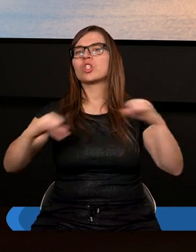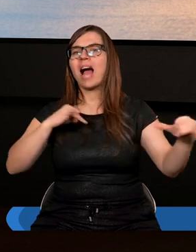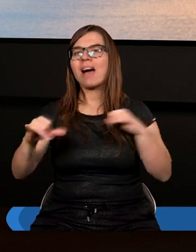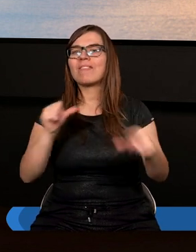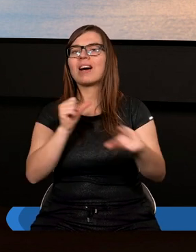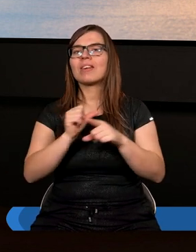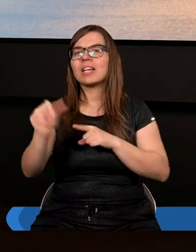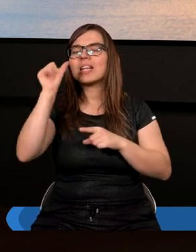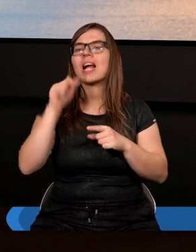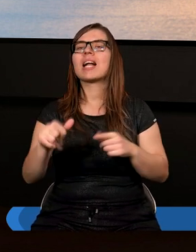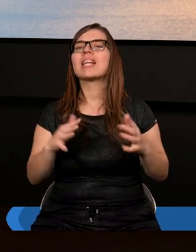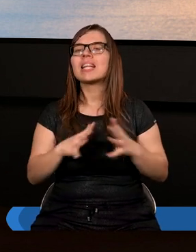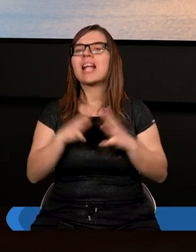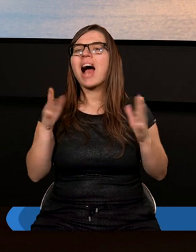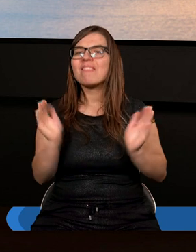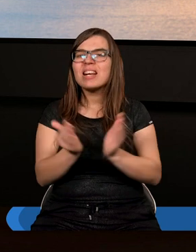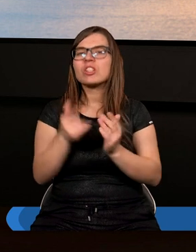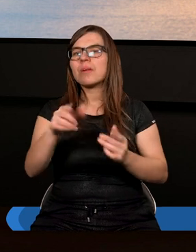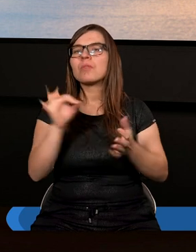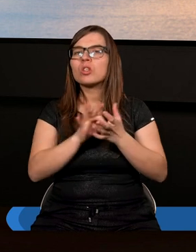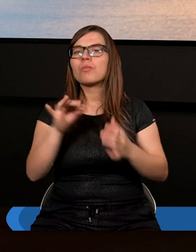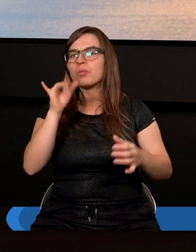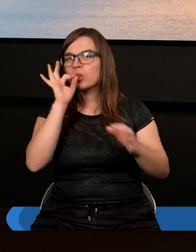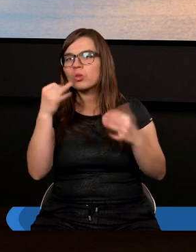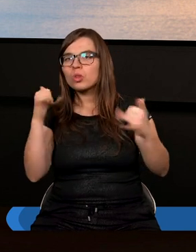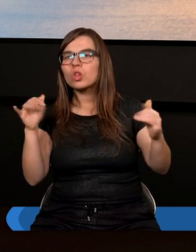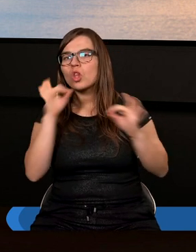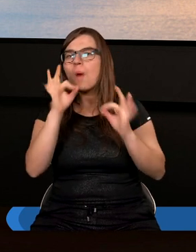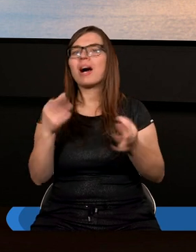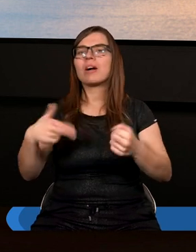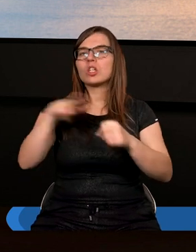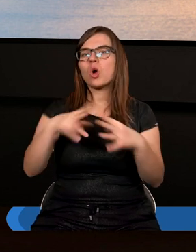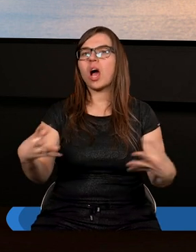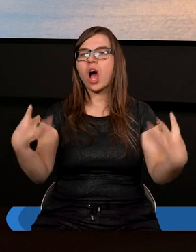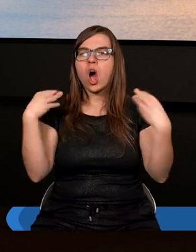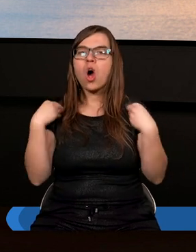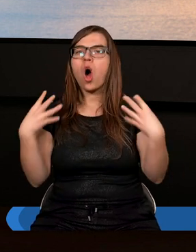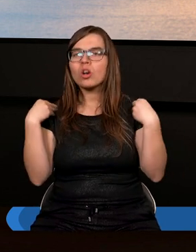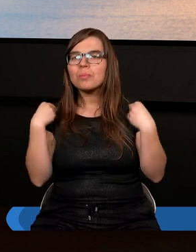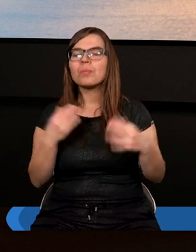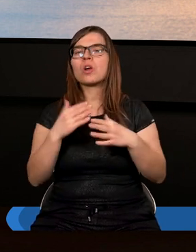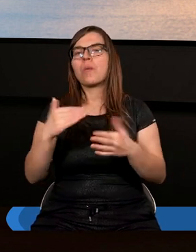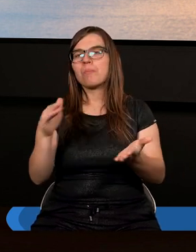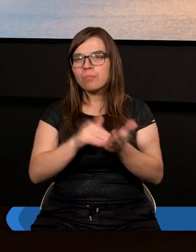jest zarządzaniem różnymi dobrami, które otrzymaliśmy, otrzymujemy, posiadamy, czy to tymi